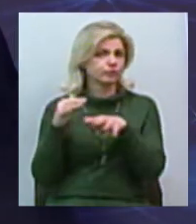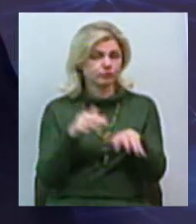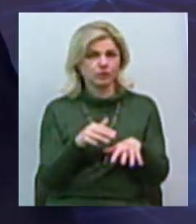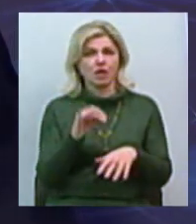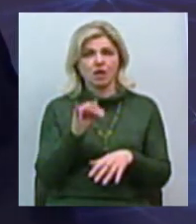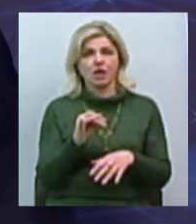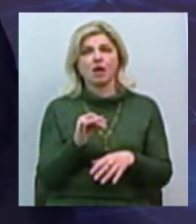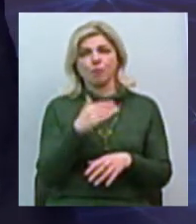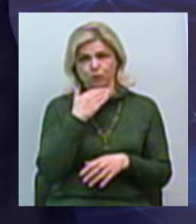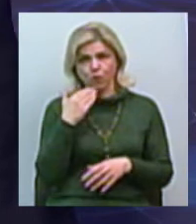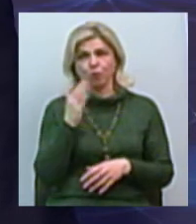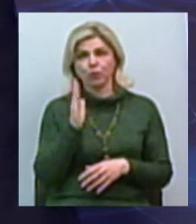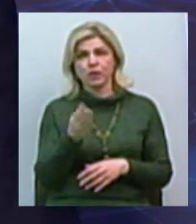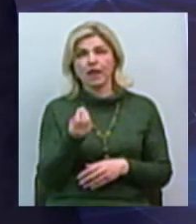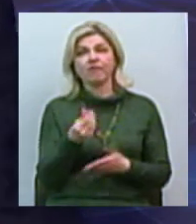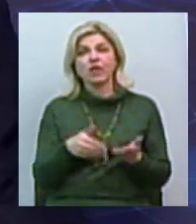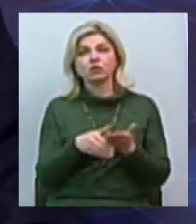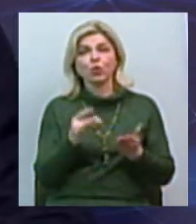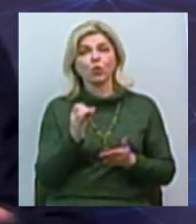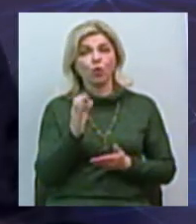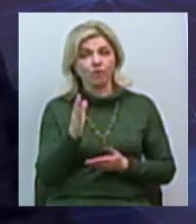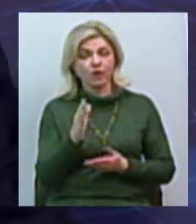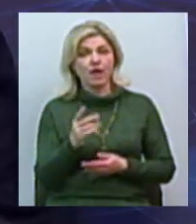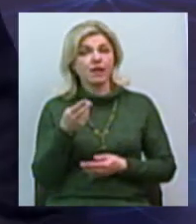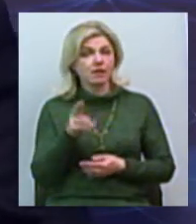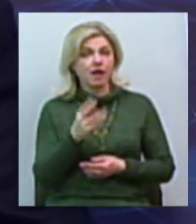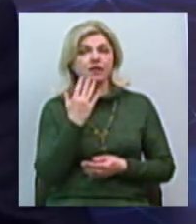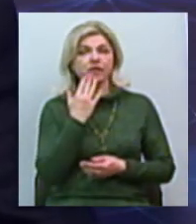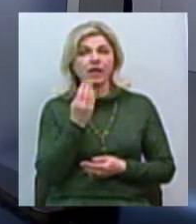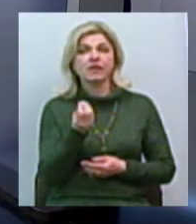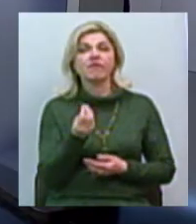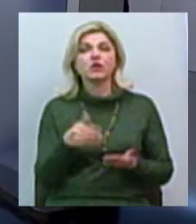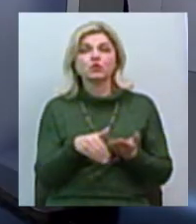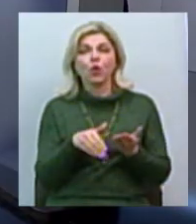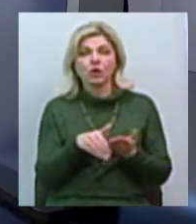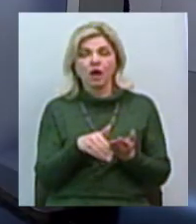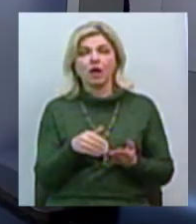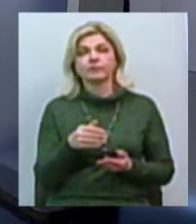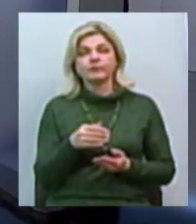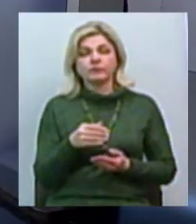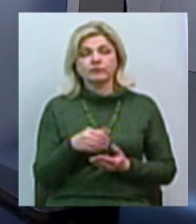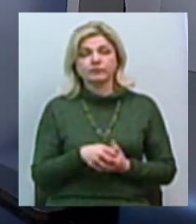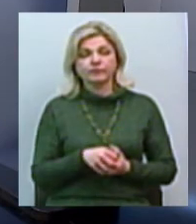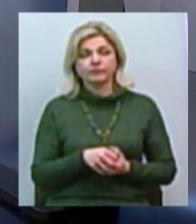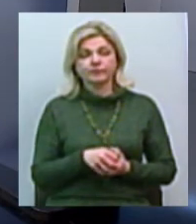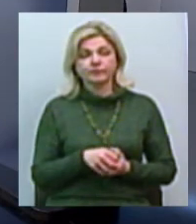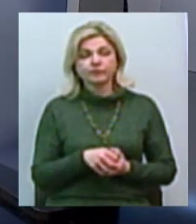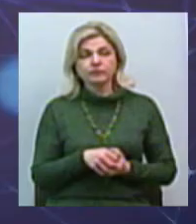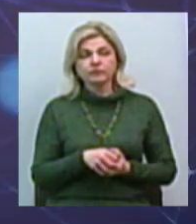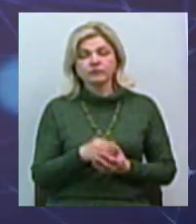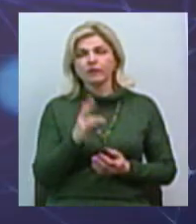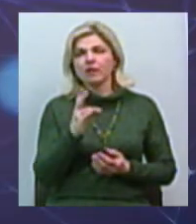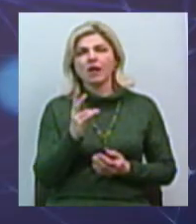навіть побегуть інвестори. Тому що на самом деле, для інозранного інвестора, для большинства, не для венчурного капіталіста, який